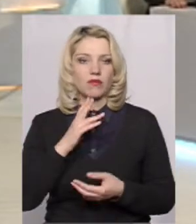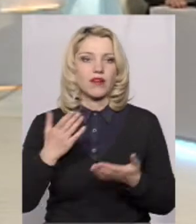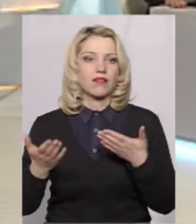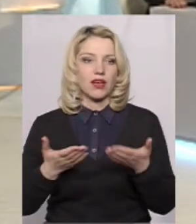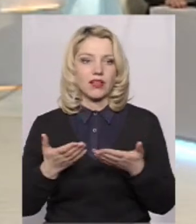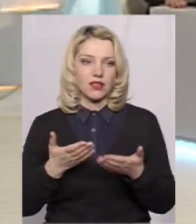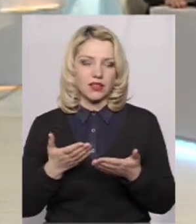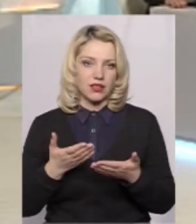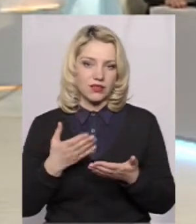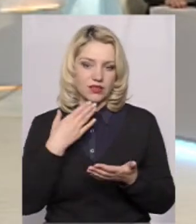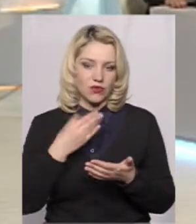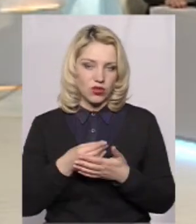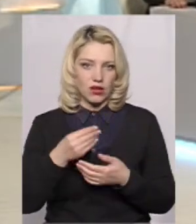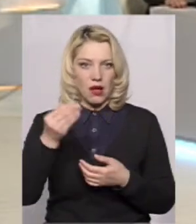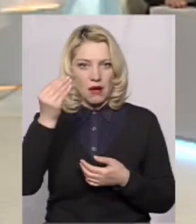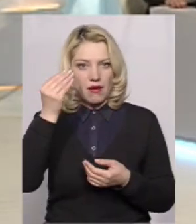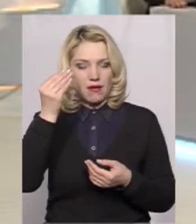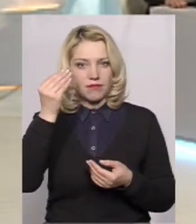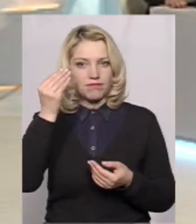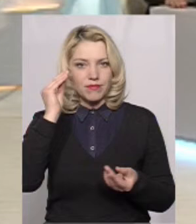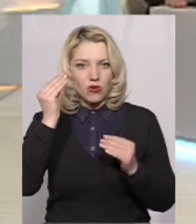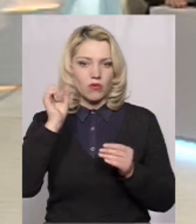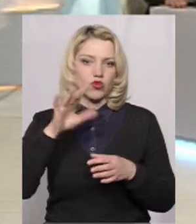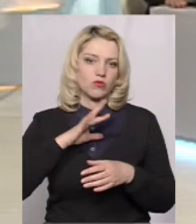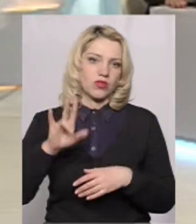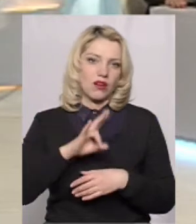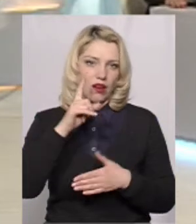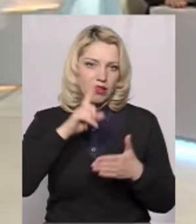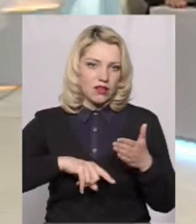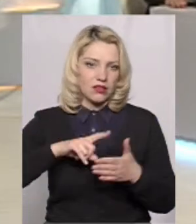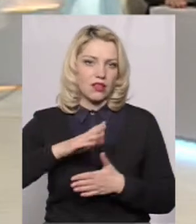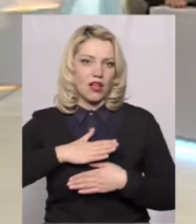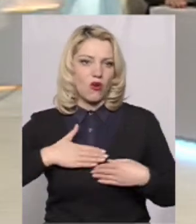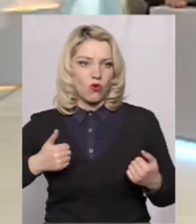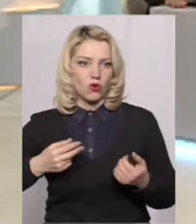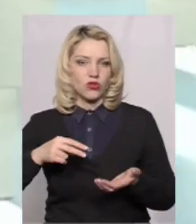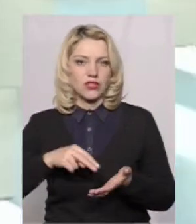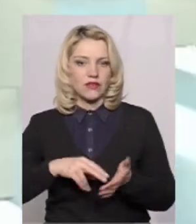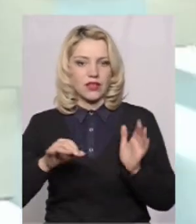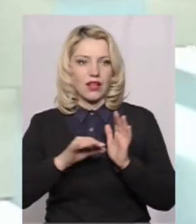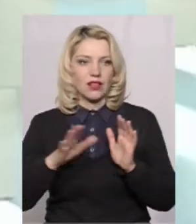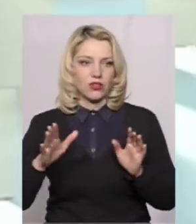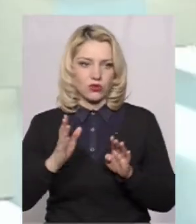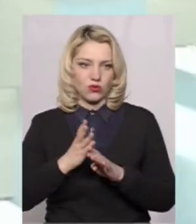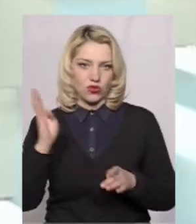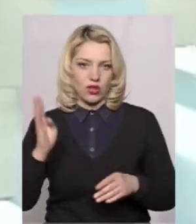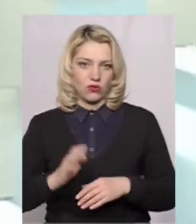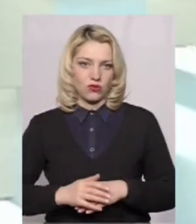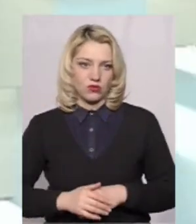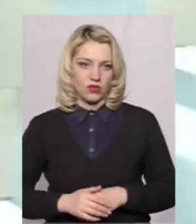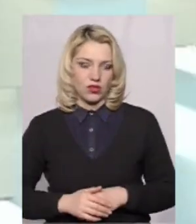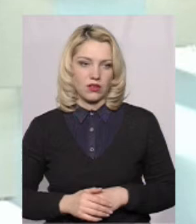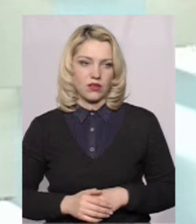які з якихось своїх переконань, можливо, релігійних, можливо, ще якісь, не хочуть ставати в електронну чергу, скажімо.